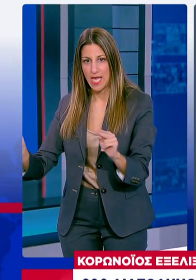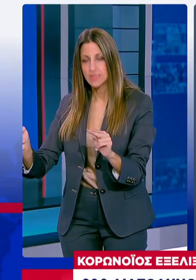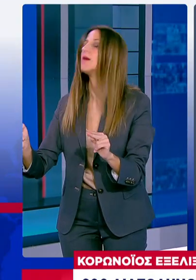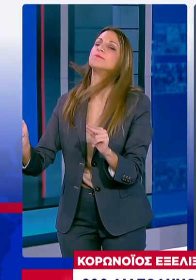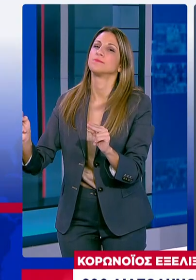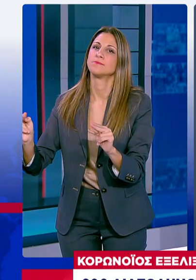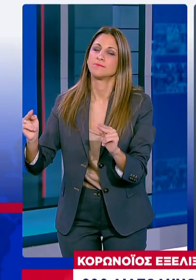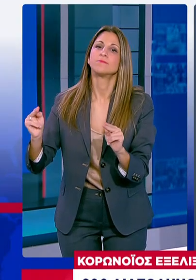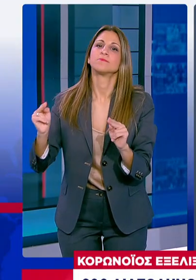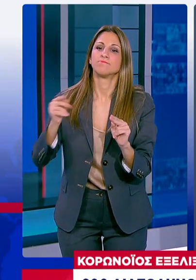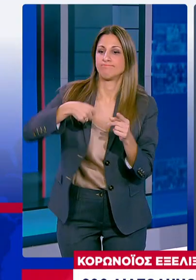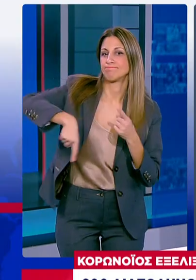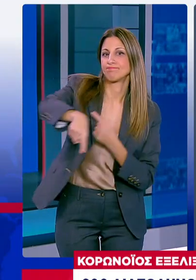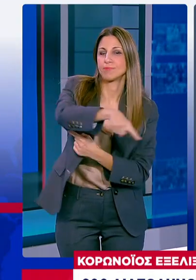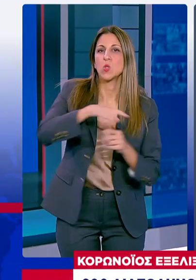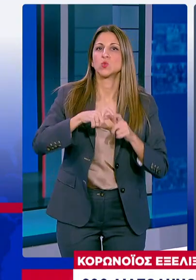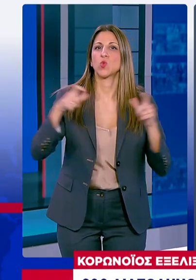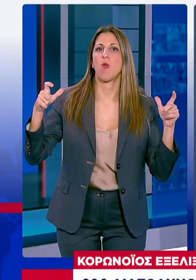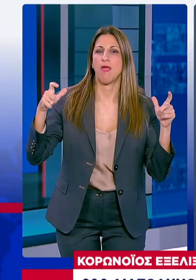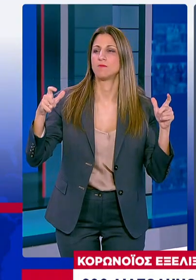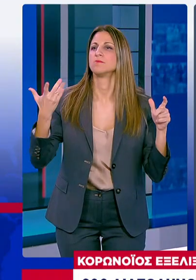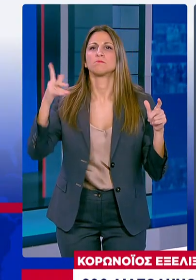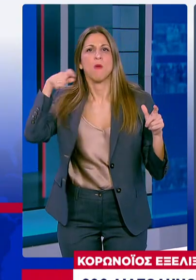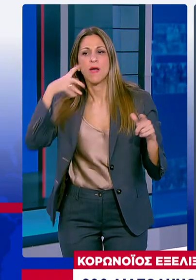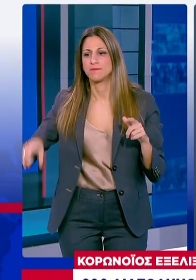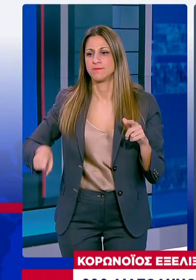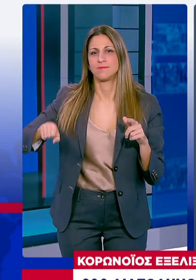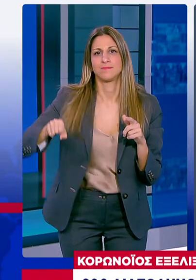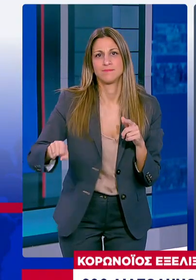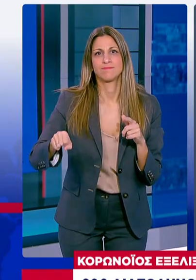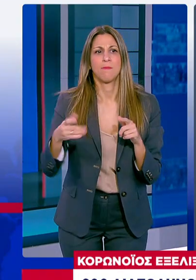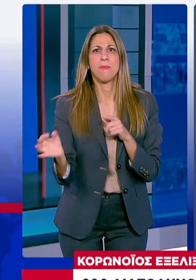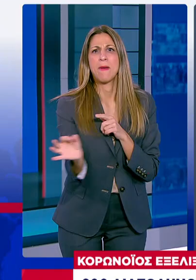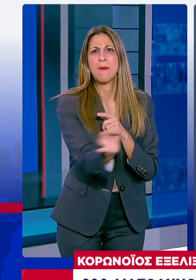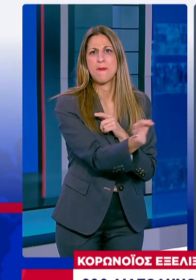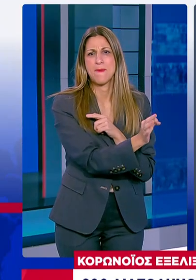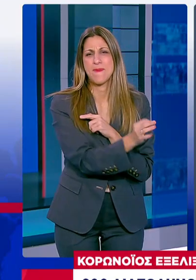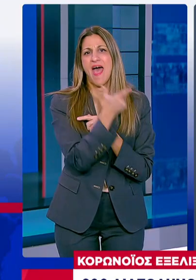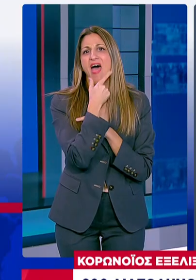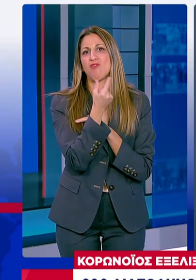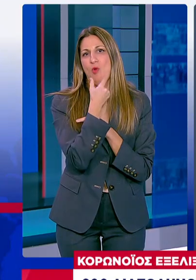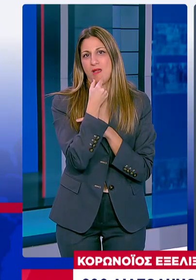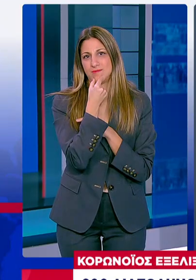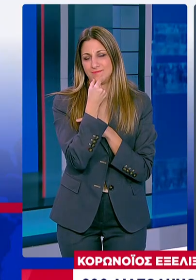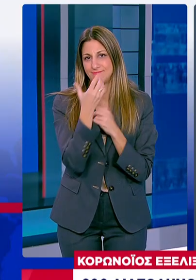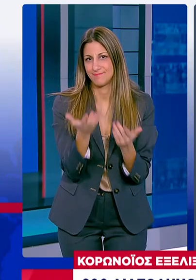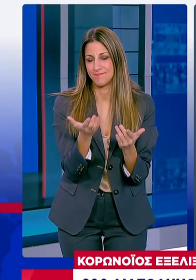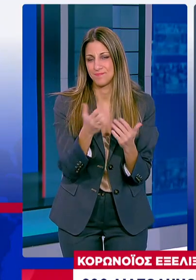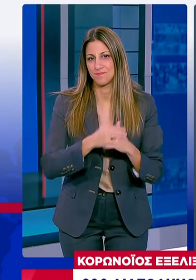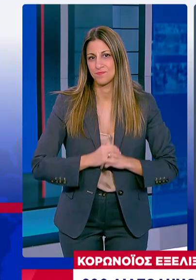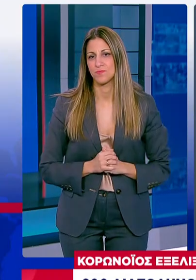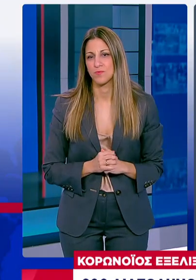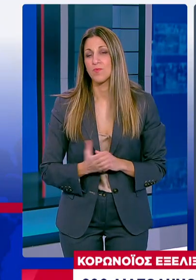κινητικότητας Μέσα και έξω από τα σχολεία Θα μπορούσε εύκολα να επιβαρύνει το επιδημιολογικό φορτίο Επίσης,